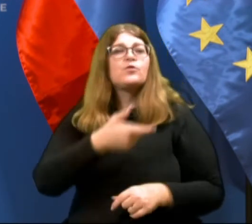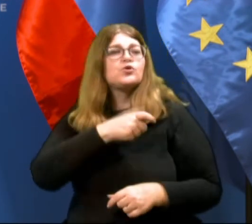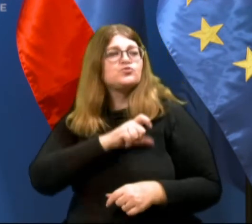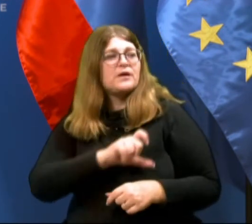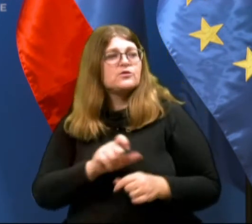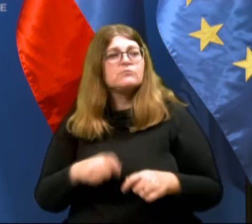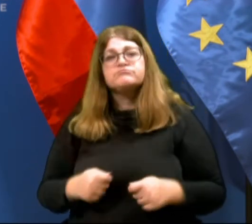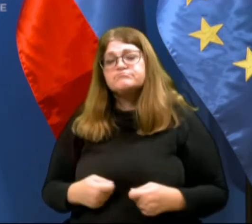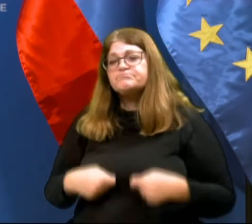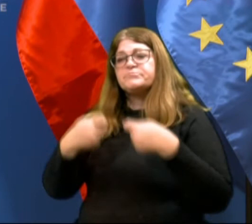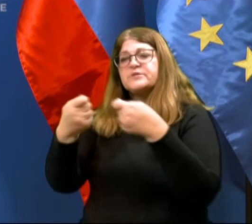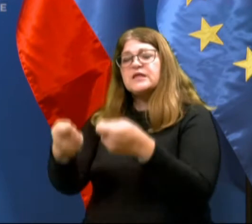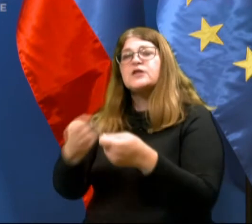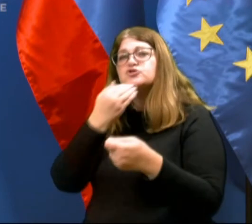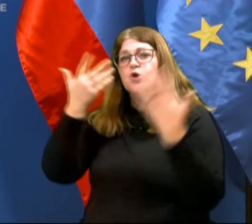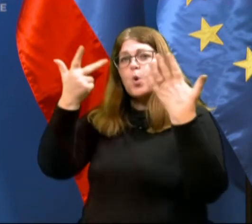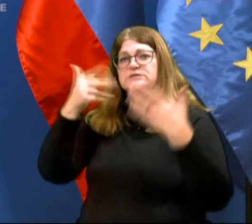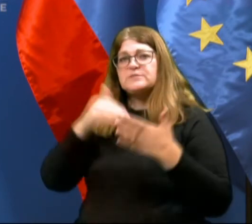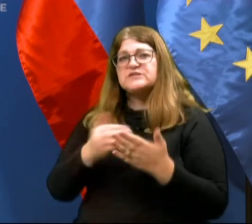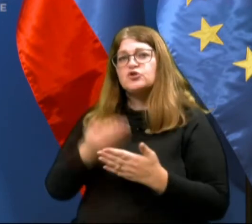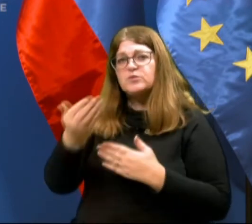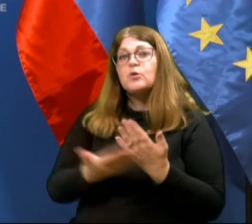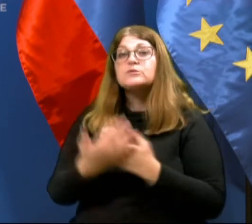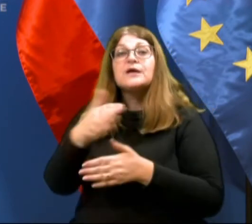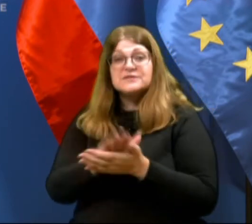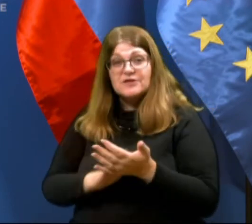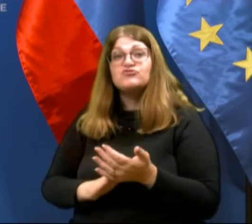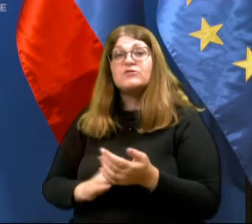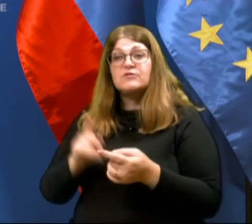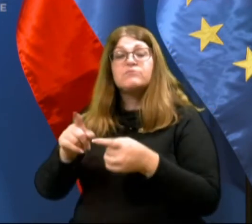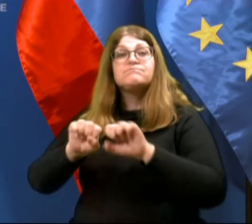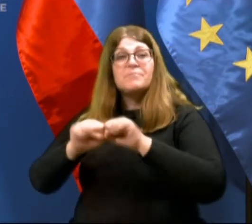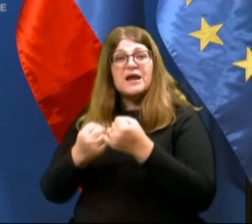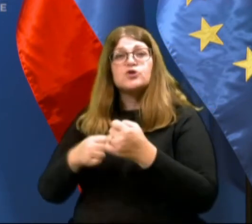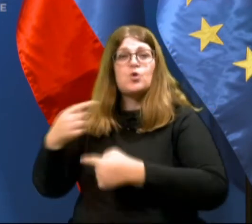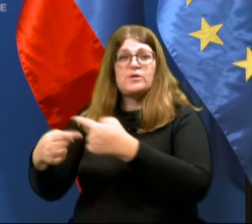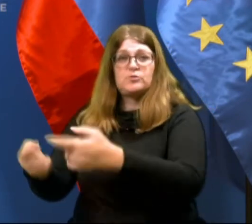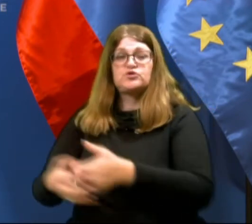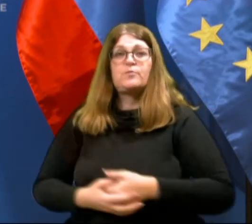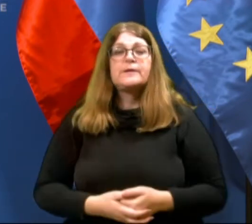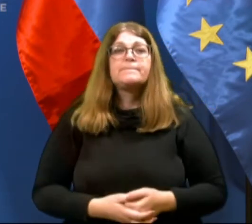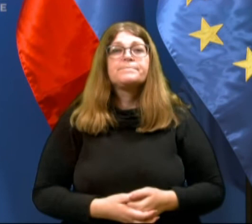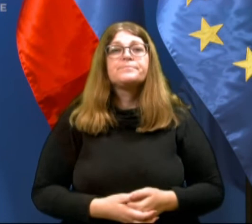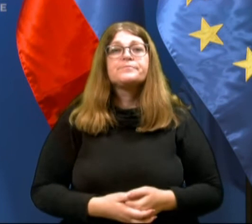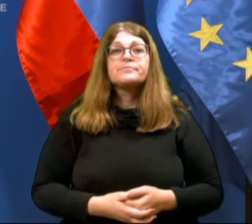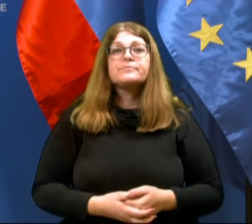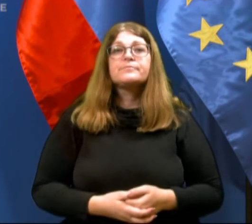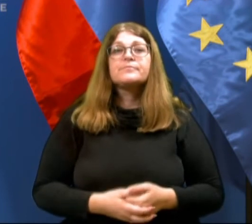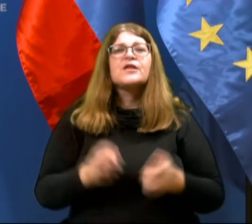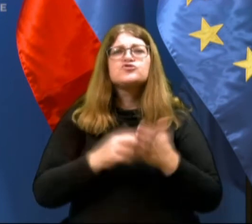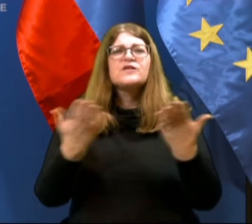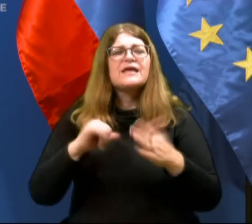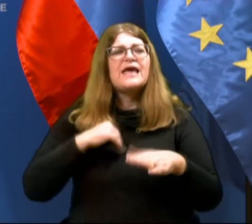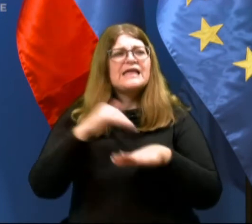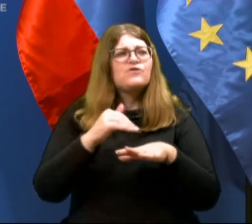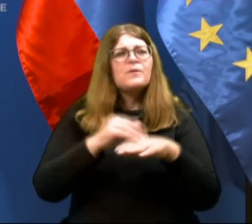odstopili skoraj 8 tisoč predlogov za začetek za uvedbo prekrškovnega postopka. Še nekaj